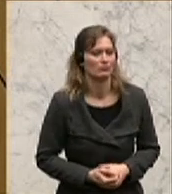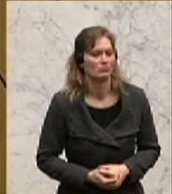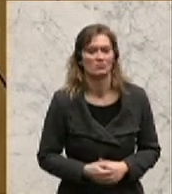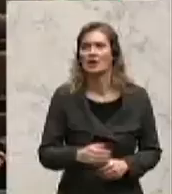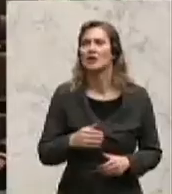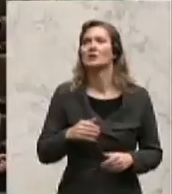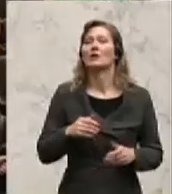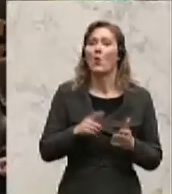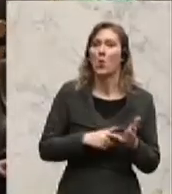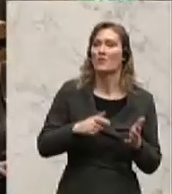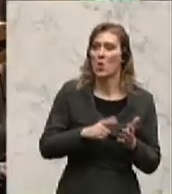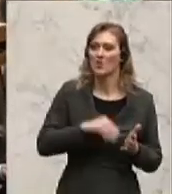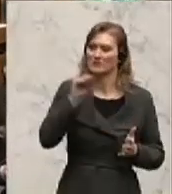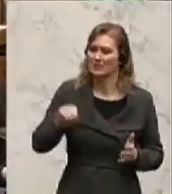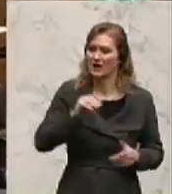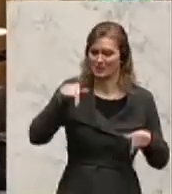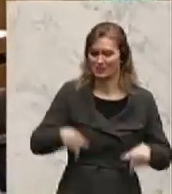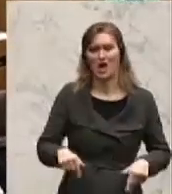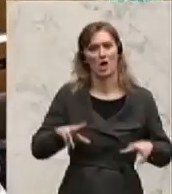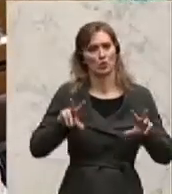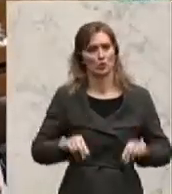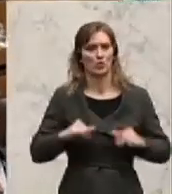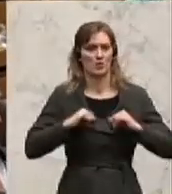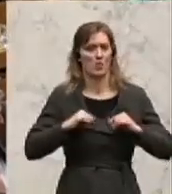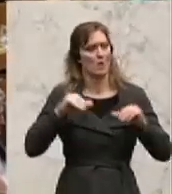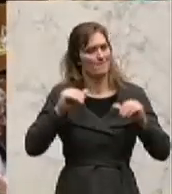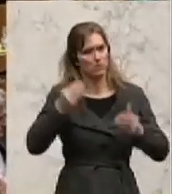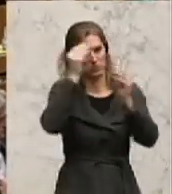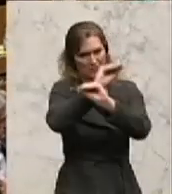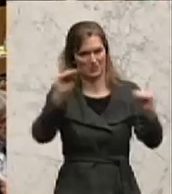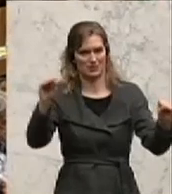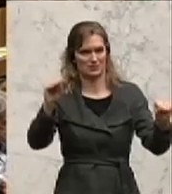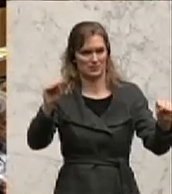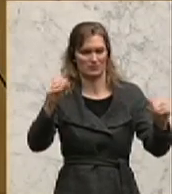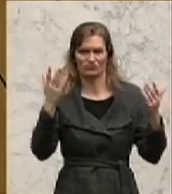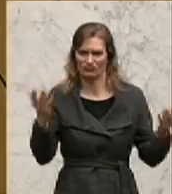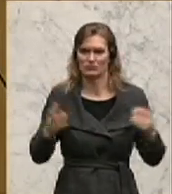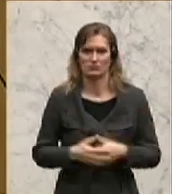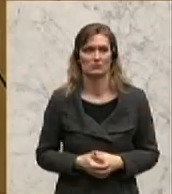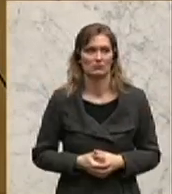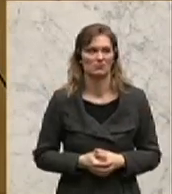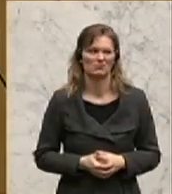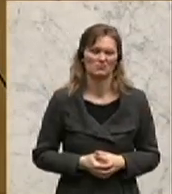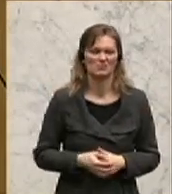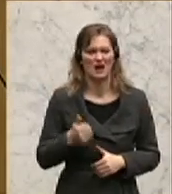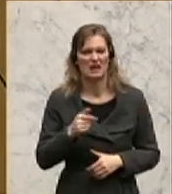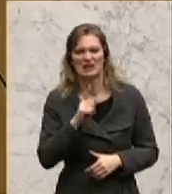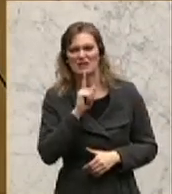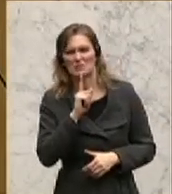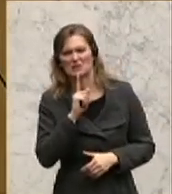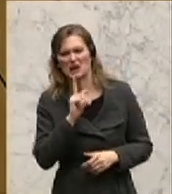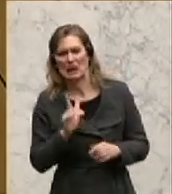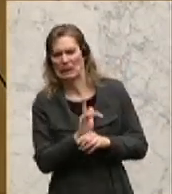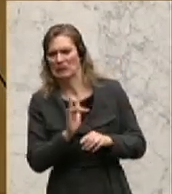sein, dass man Südtirol hier im Hohen Haus auch anspricht. Und ich habe hier eine geringfügig, aber doch bestehende